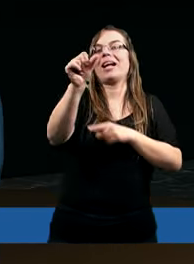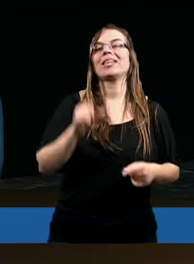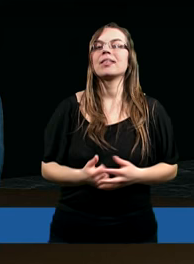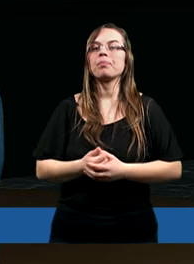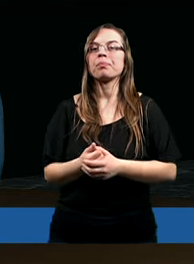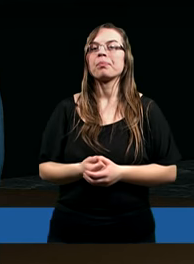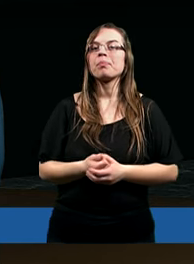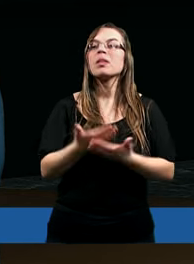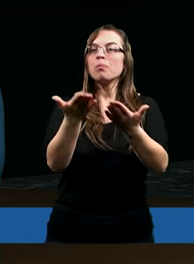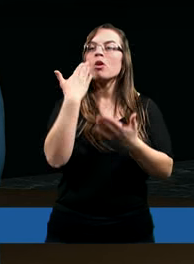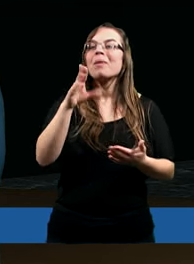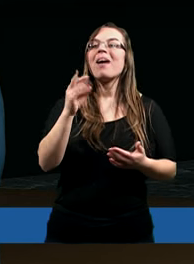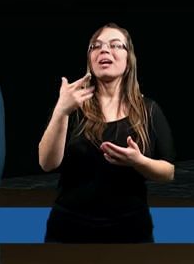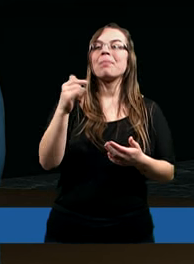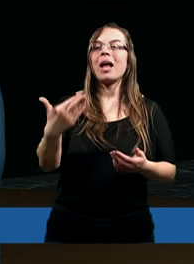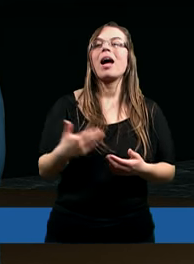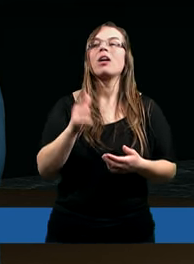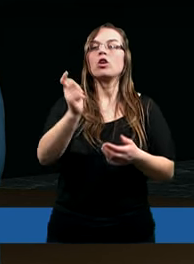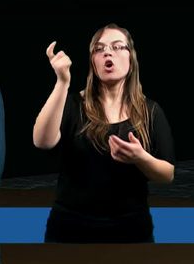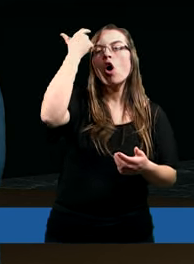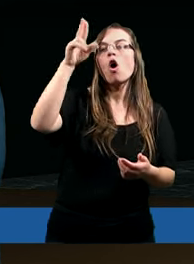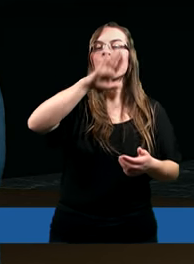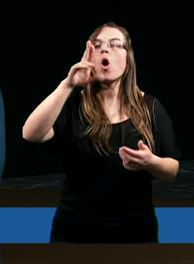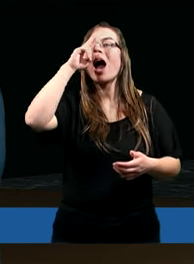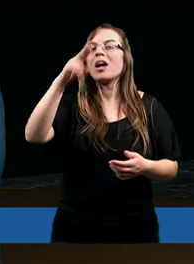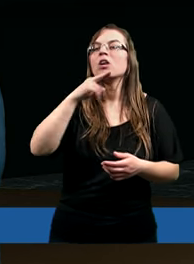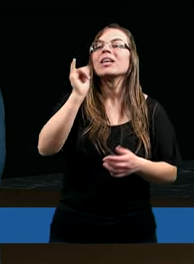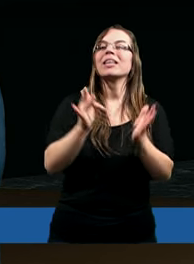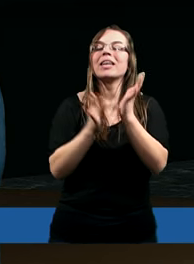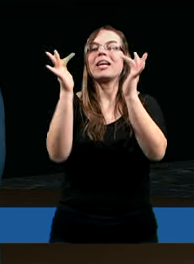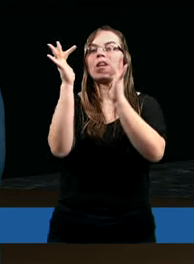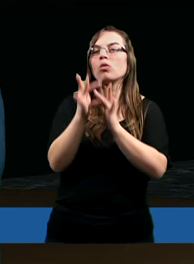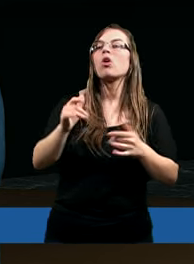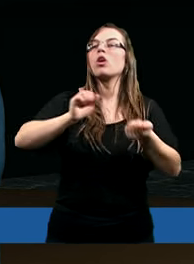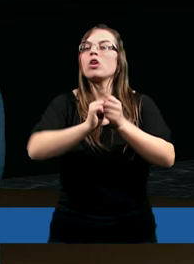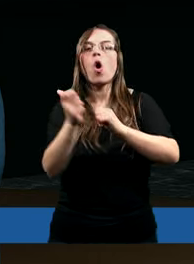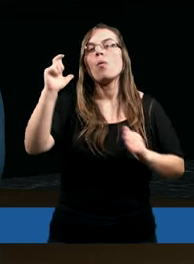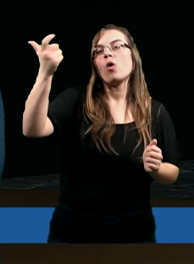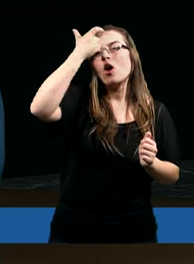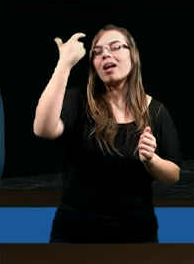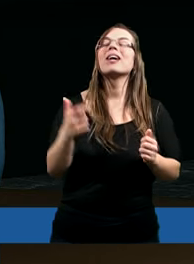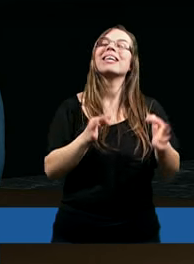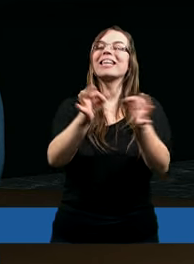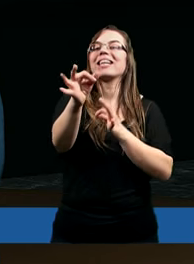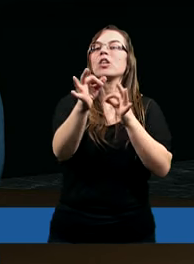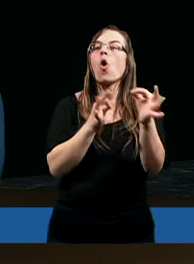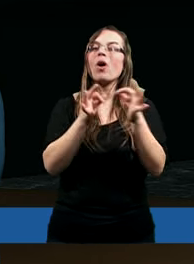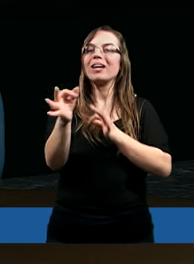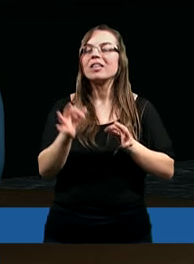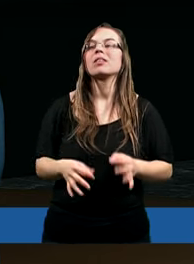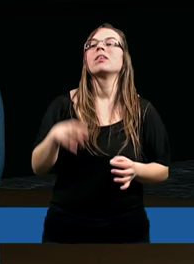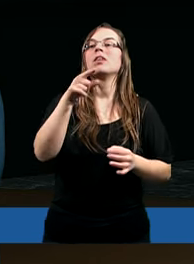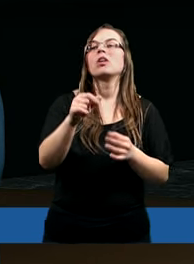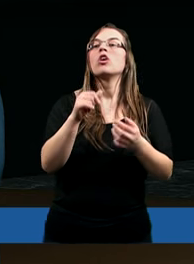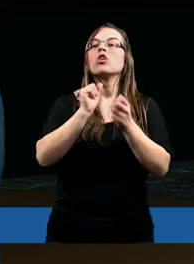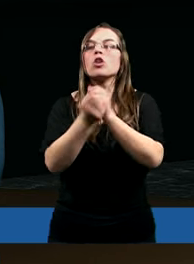Maks, proszę Cię bardzo. Rola Boga Ojca i Chrystusa są rolami historycznymi. W